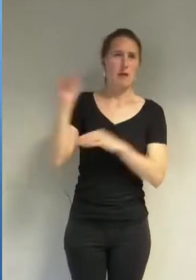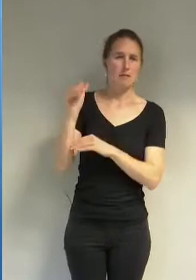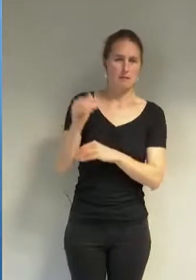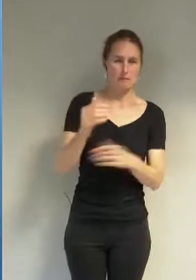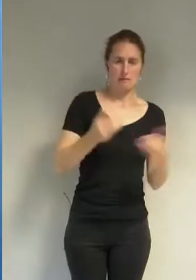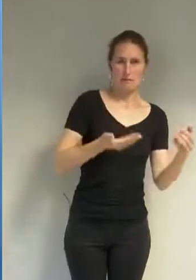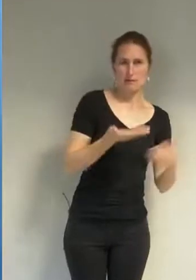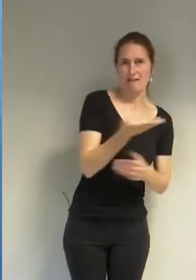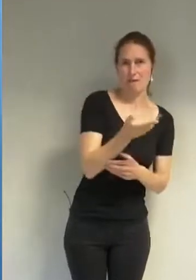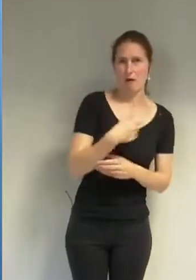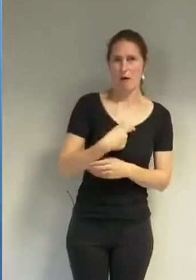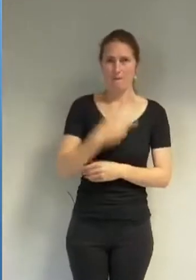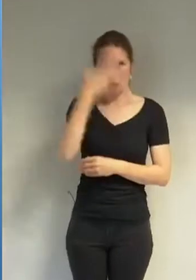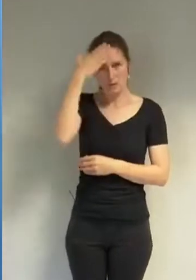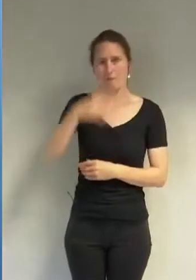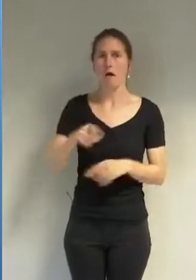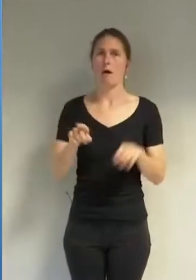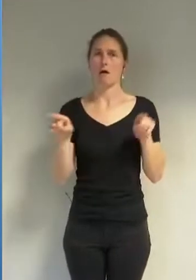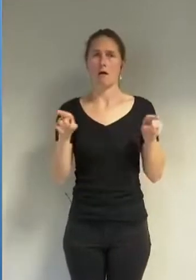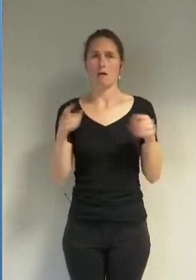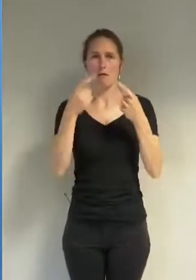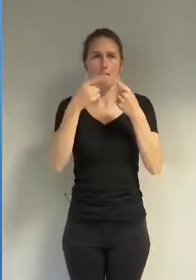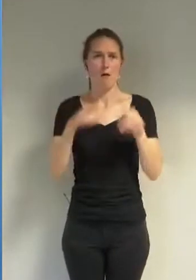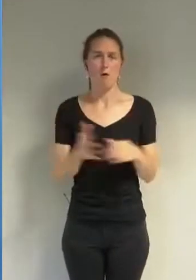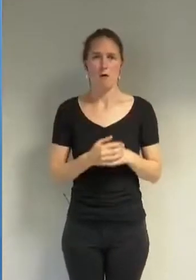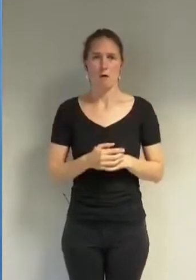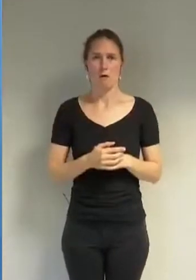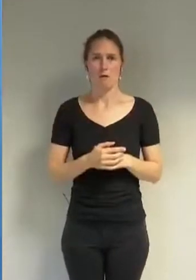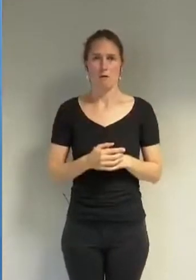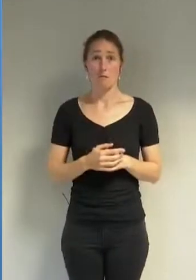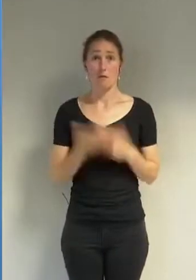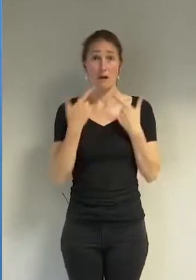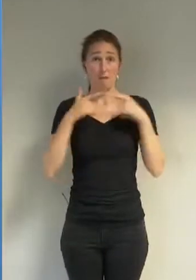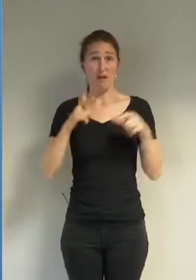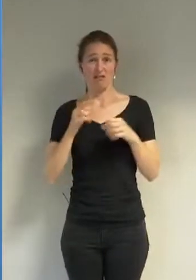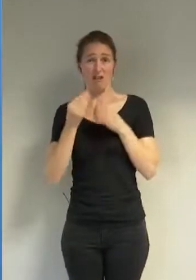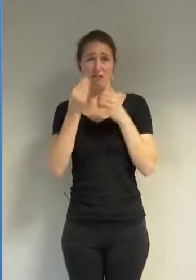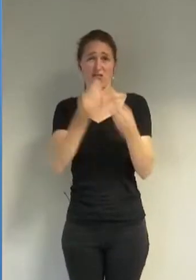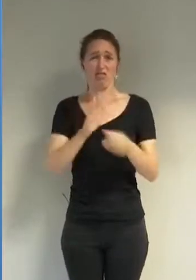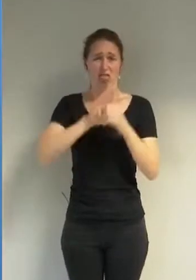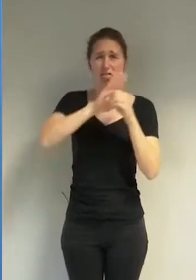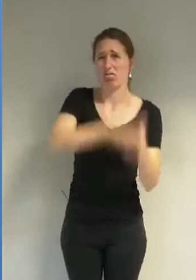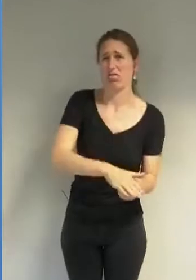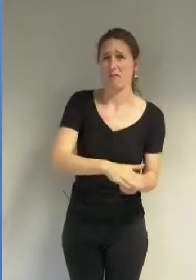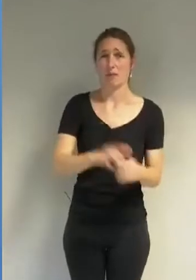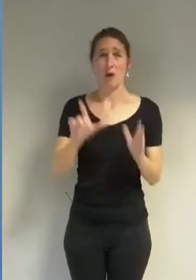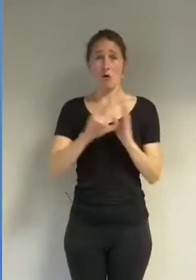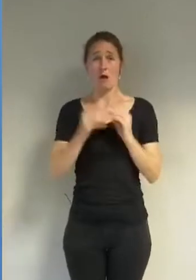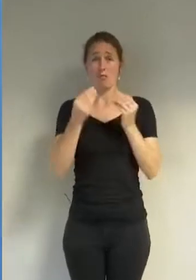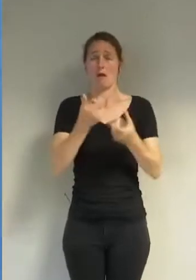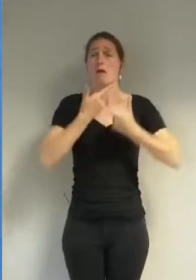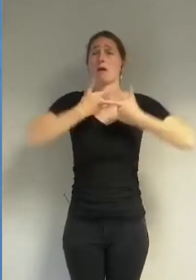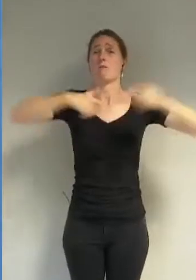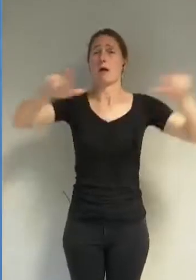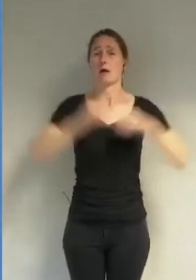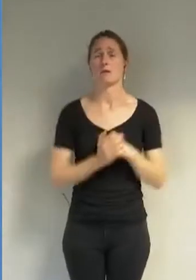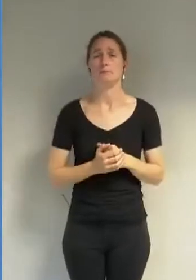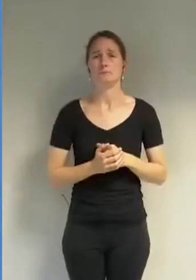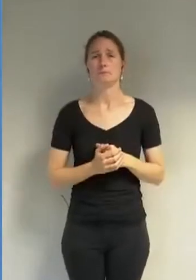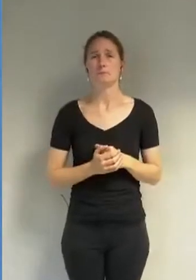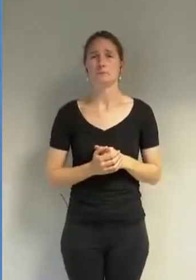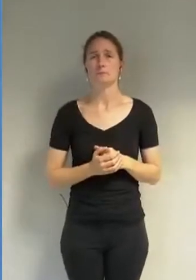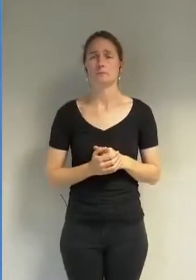c'est la liberté qui opprime et la loi qui libère. » liberté délivre et n'a servi pas.